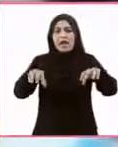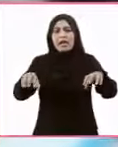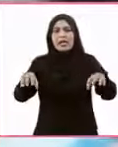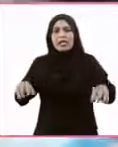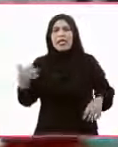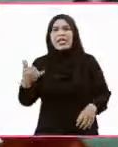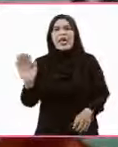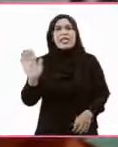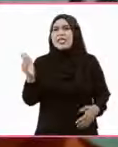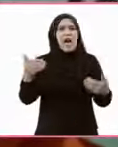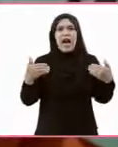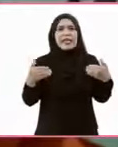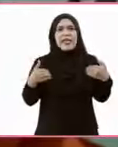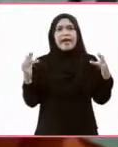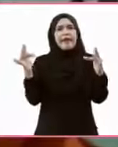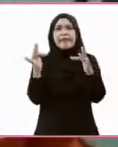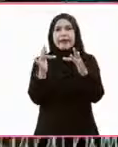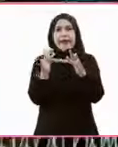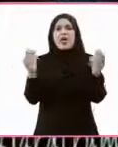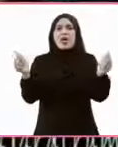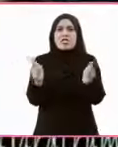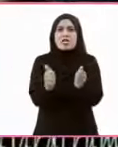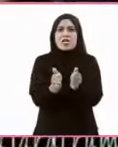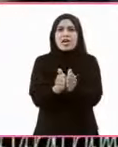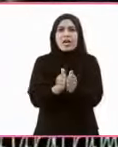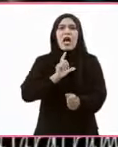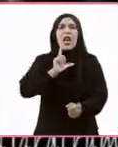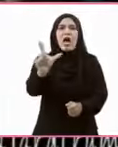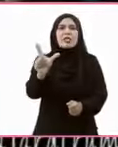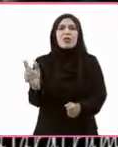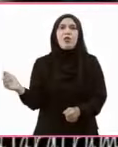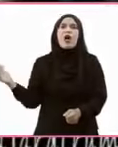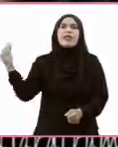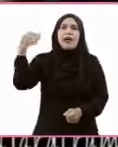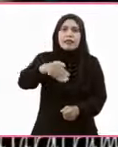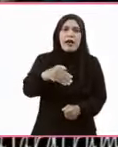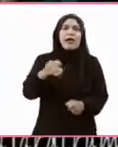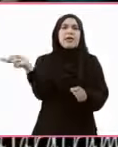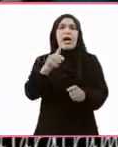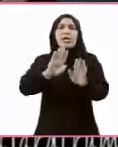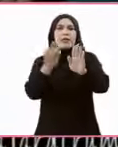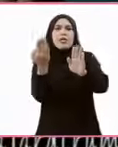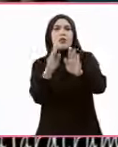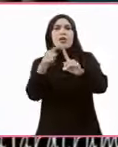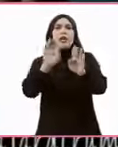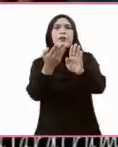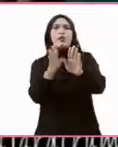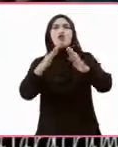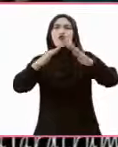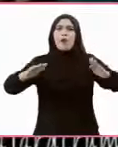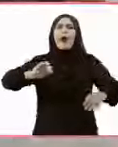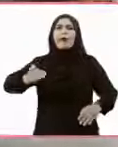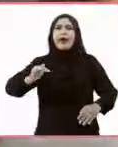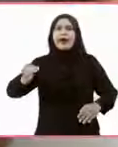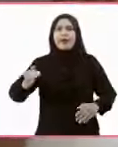daerah-daerah yang tidak terkoneksi dengan internet Dengan mendatangi langsung dari pintu ke pintu ke rumah anak